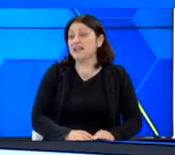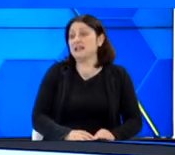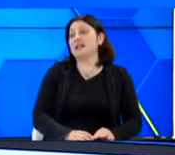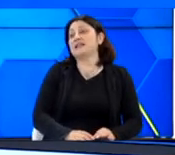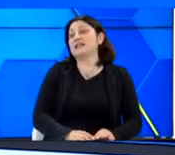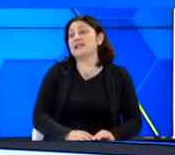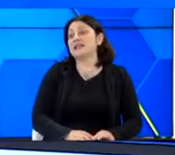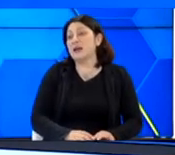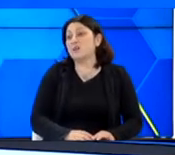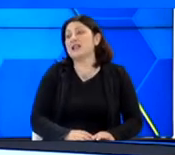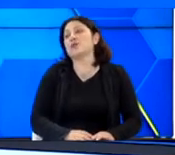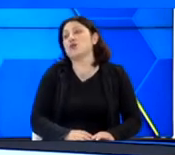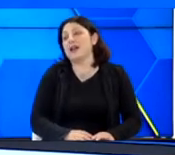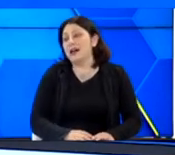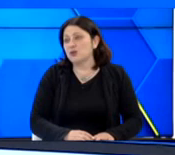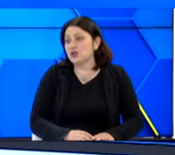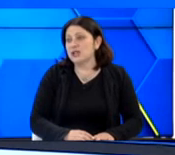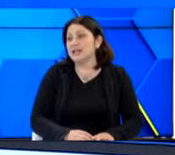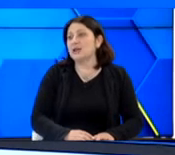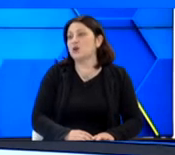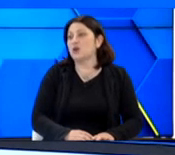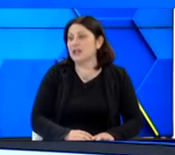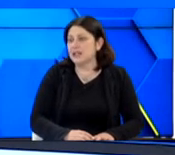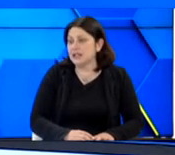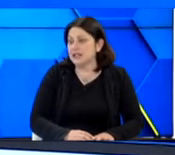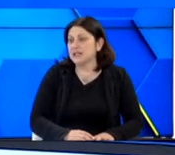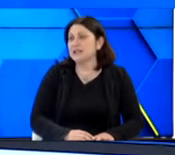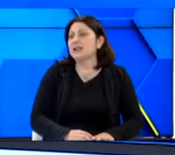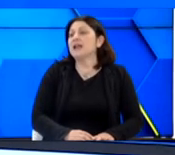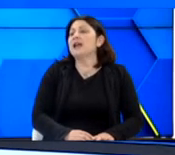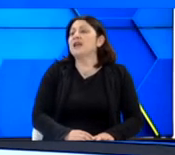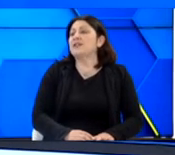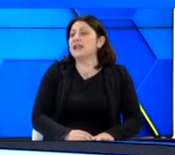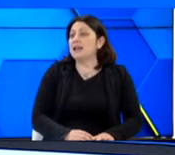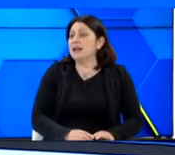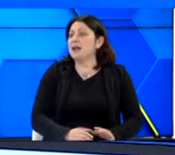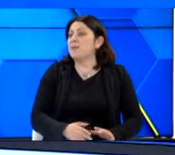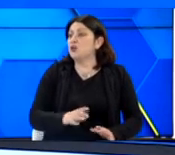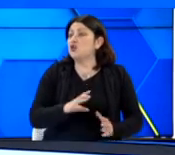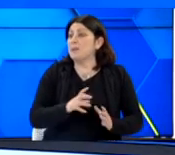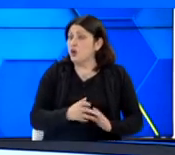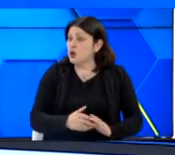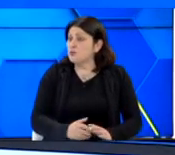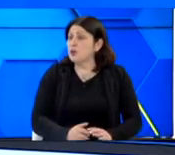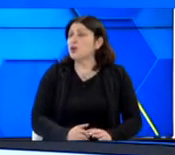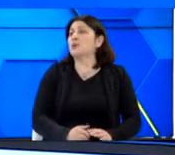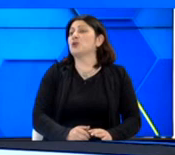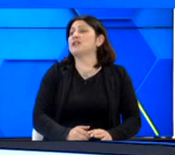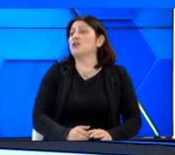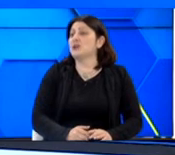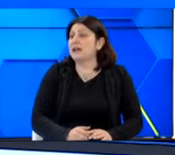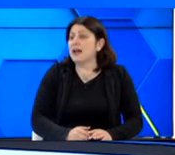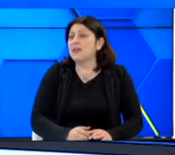ομάδα, γιατί στηρίζεται πάρα πολύ και από το κράτος, έχει επιχορηγήσεις, βγήκε πρώτη στο παγκόσμιο,